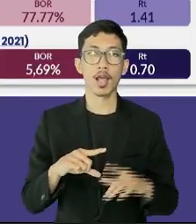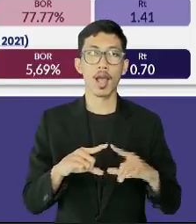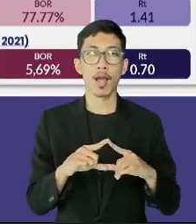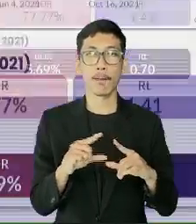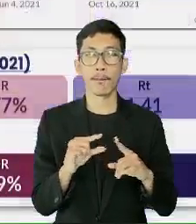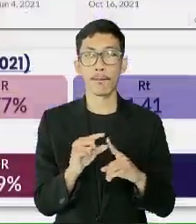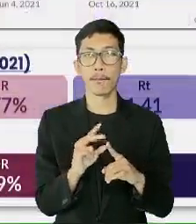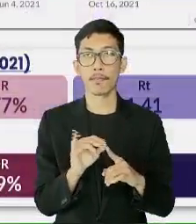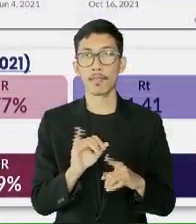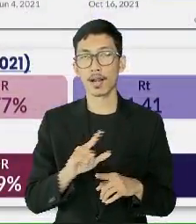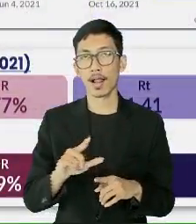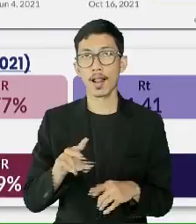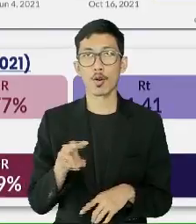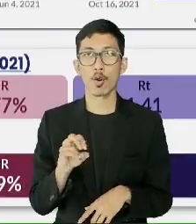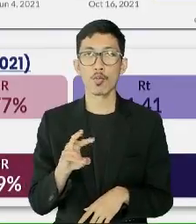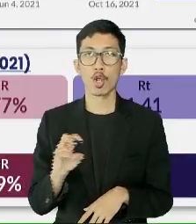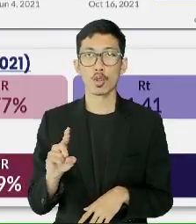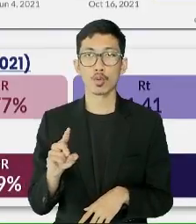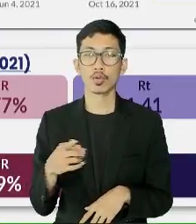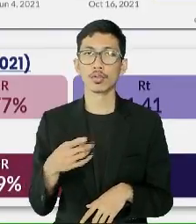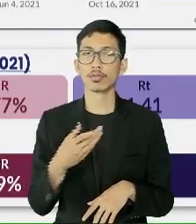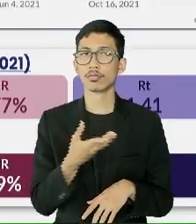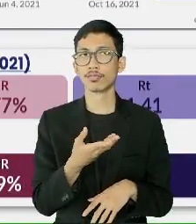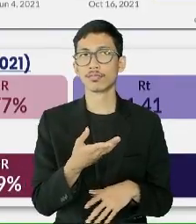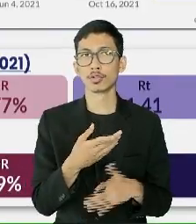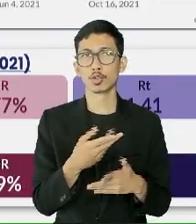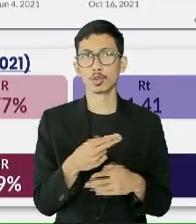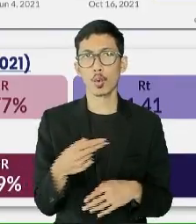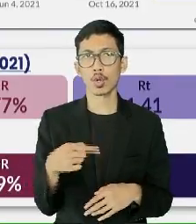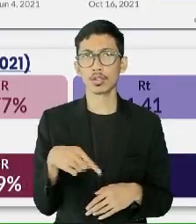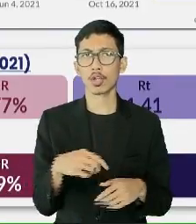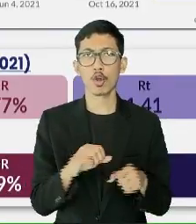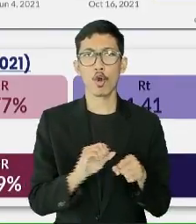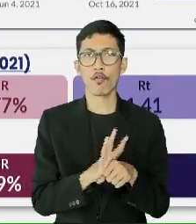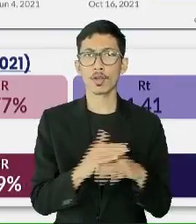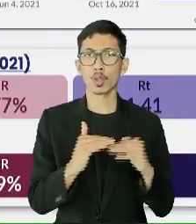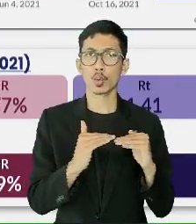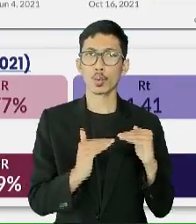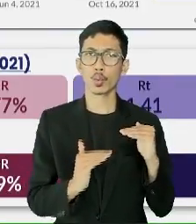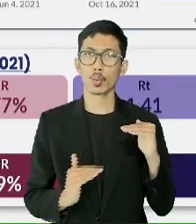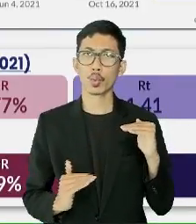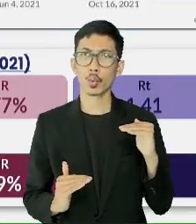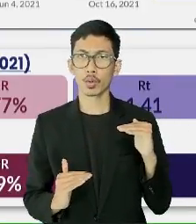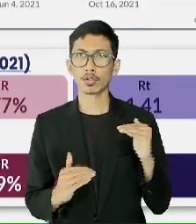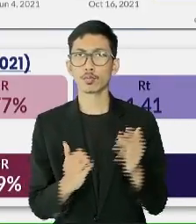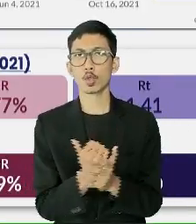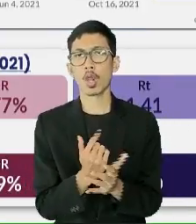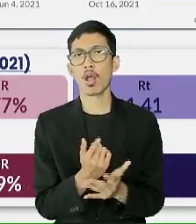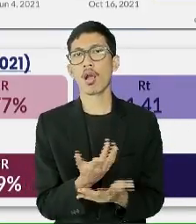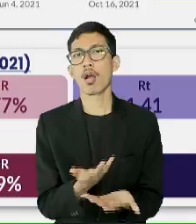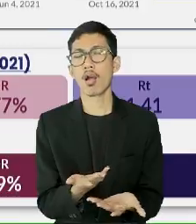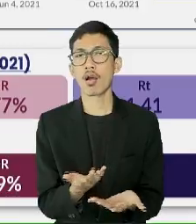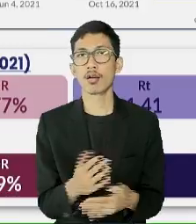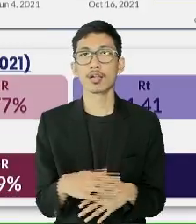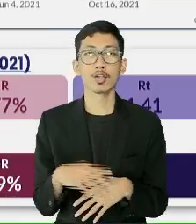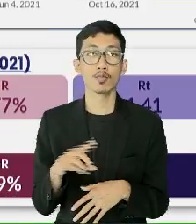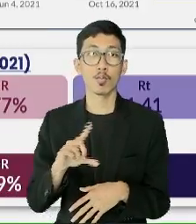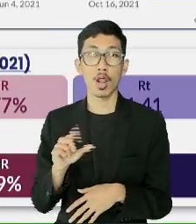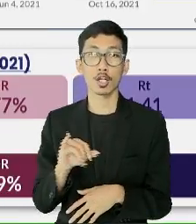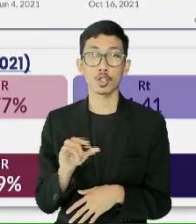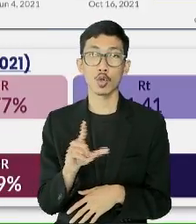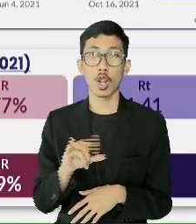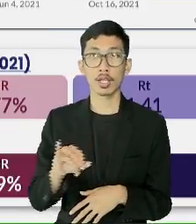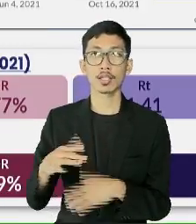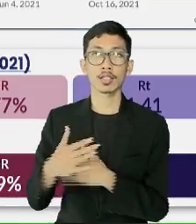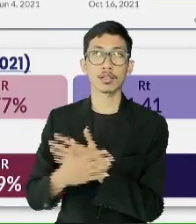Indonesia justru sedang berada di angka kasus yang sangat rendah. Sebaliknya, di bulan Juli, saat negara lain sedang